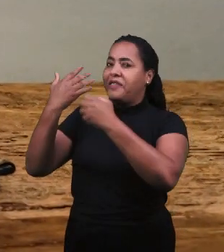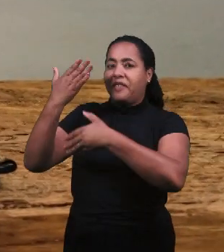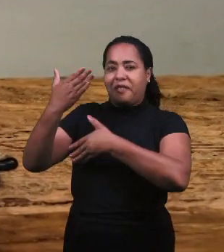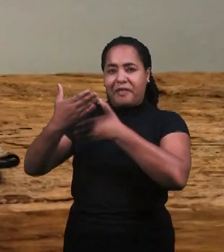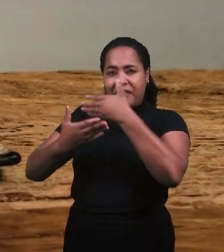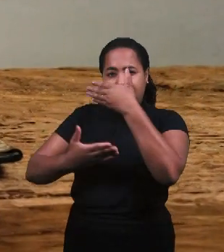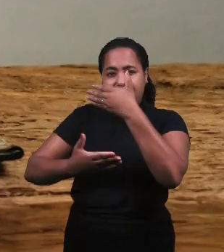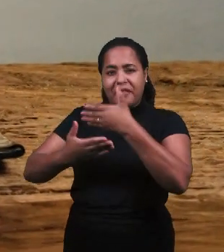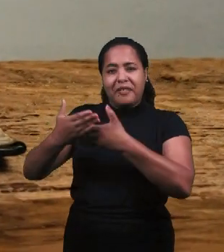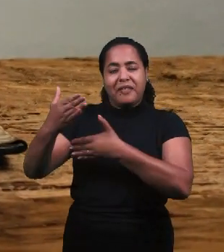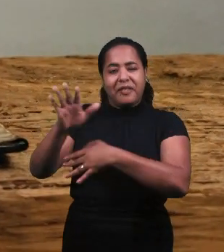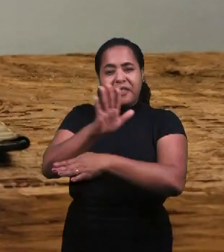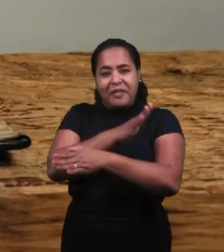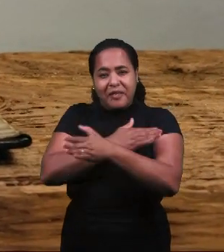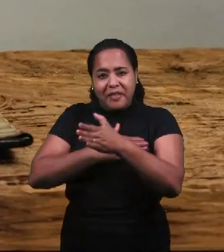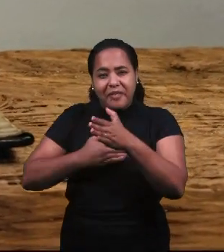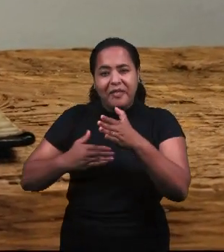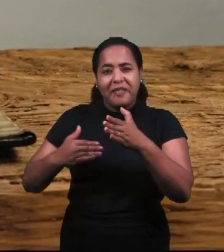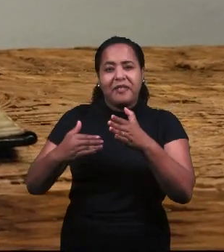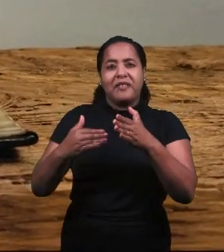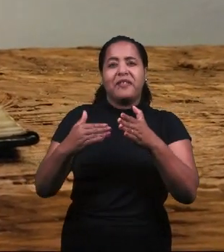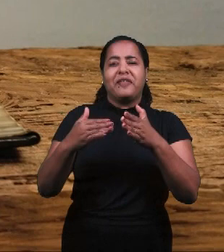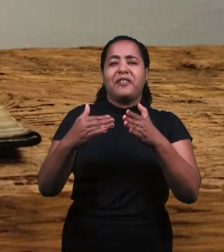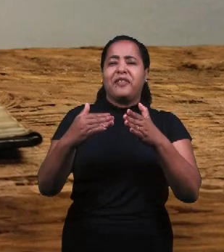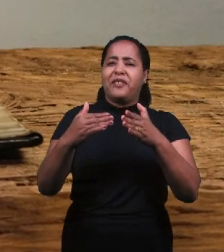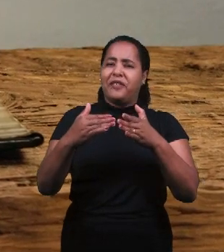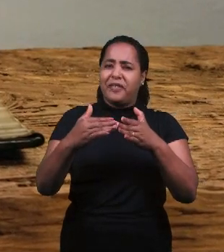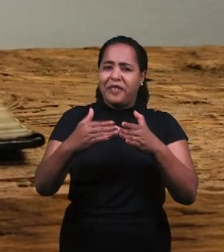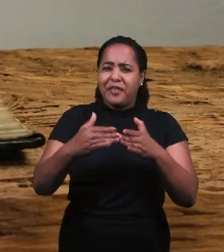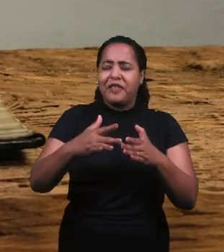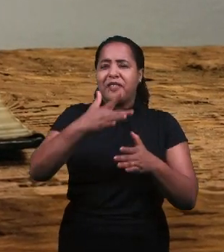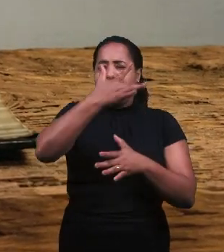Тебя в истине.